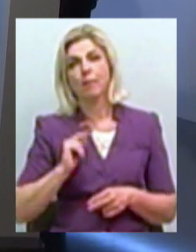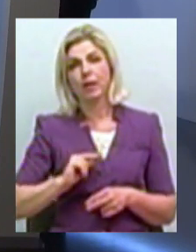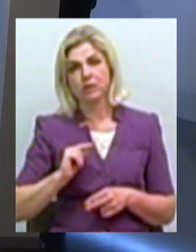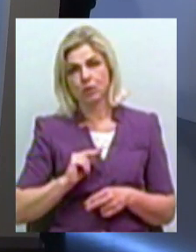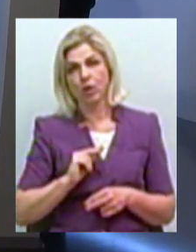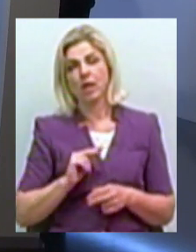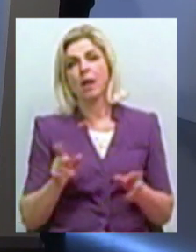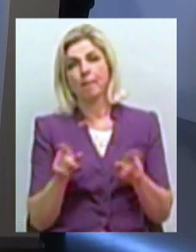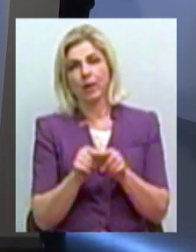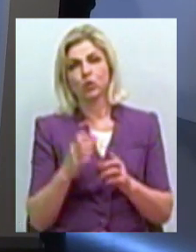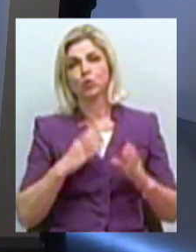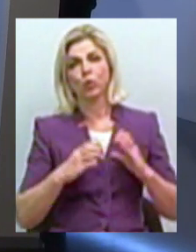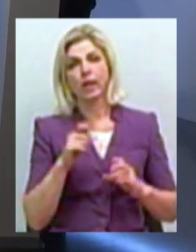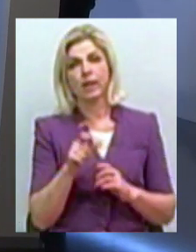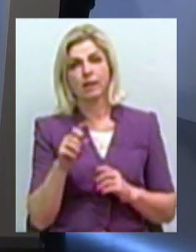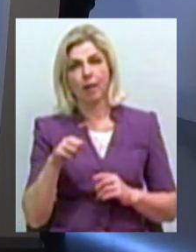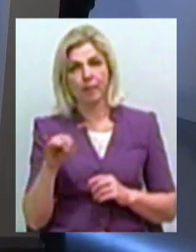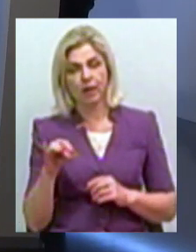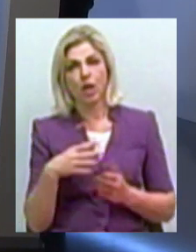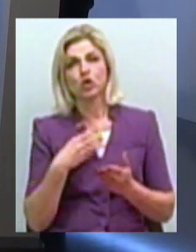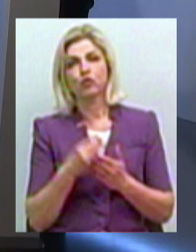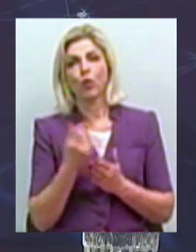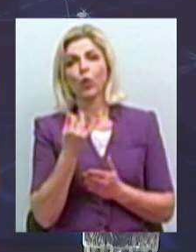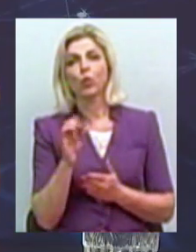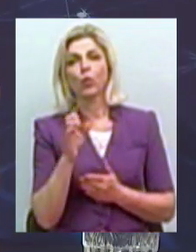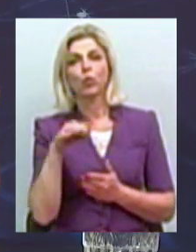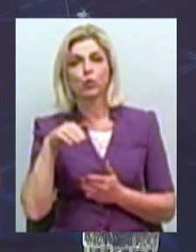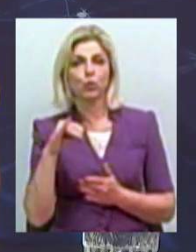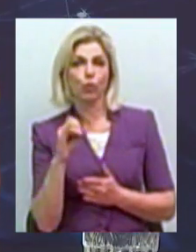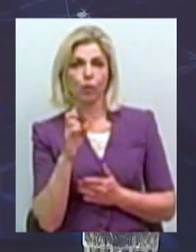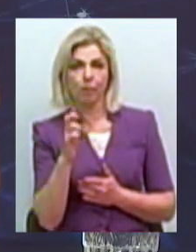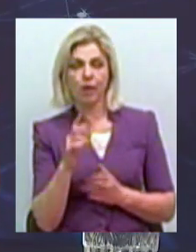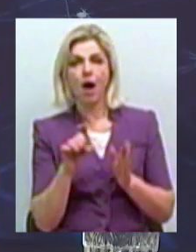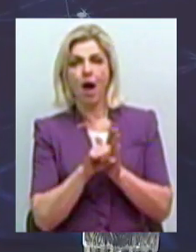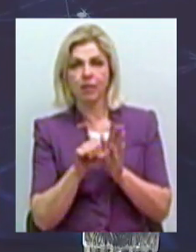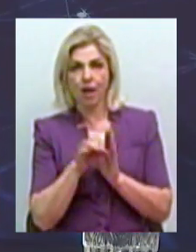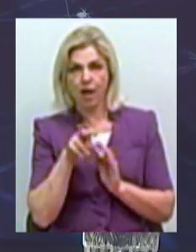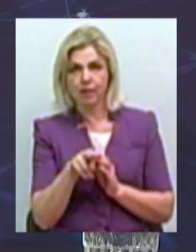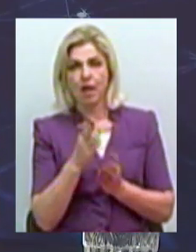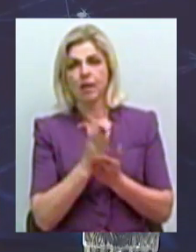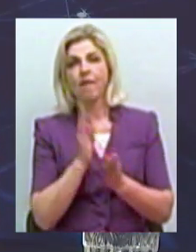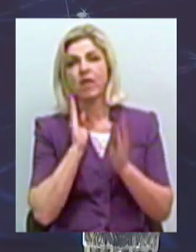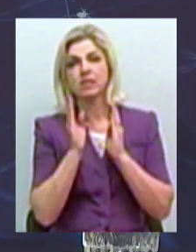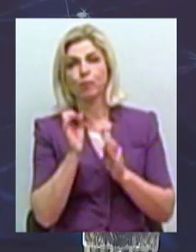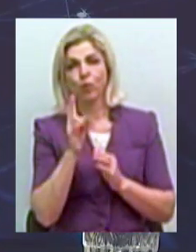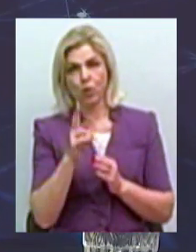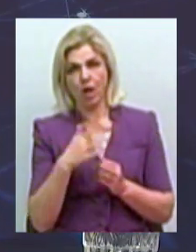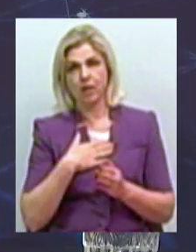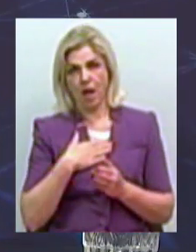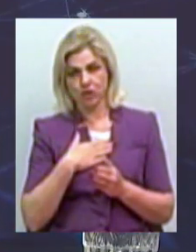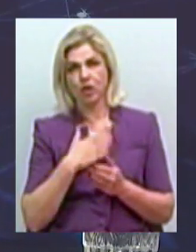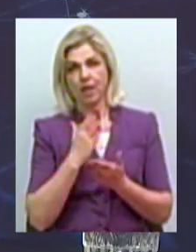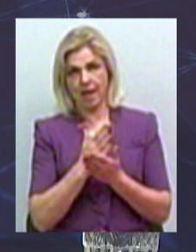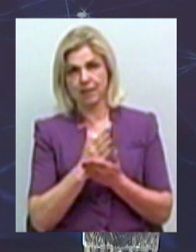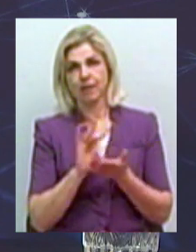особливо з студентами, у нас є свій YouTube-канал, у нас є своя Facebook-старінка. Якщо ви хочете дізнатися